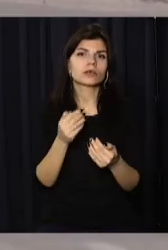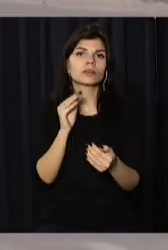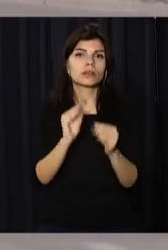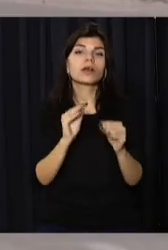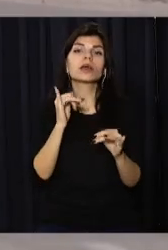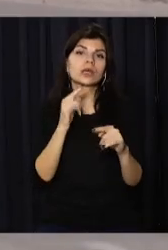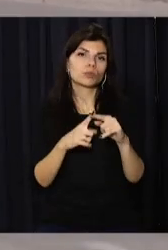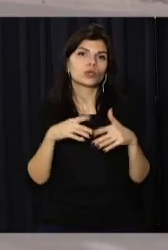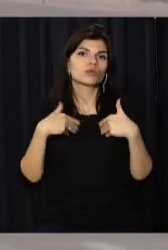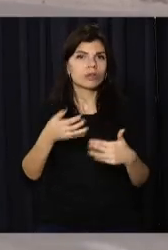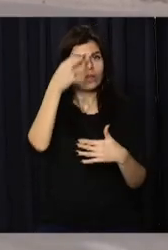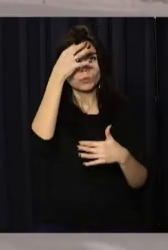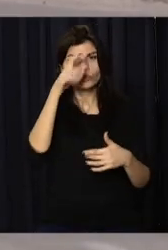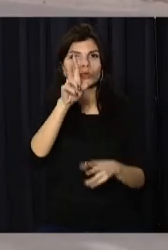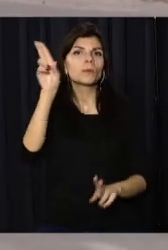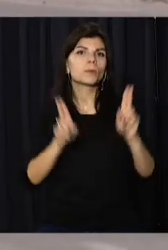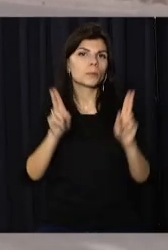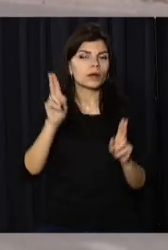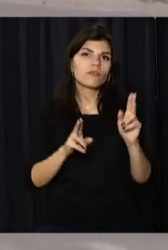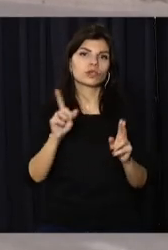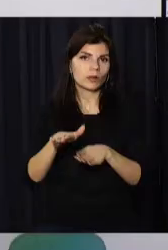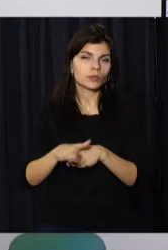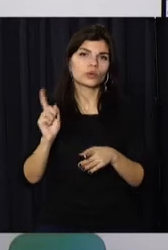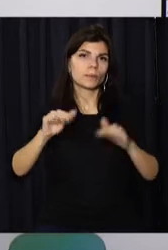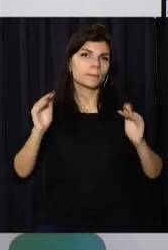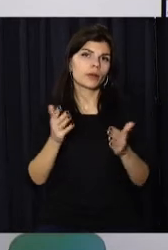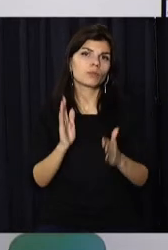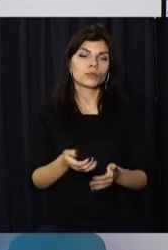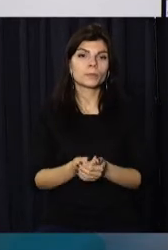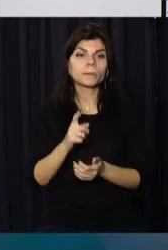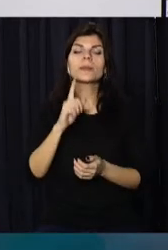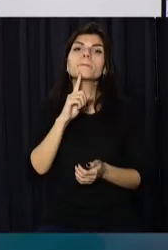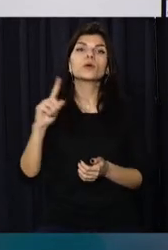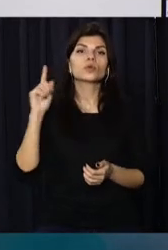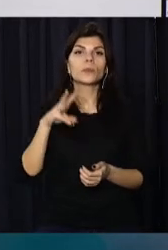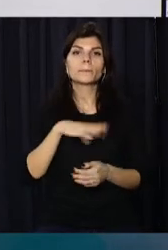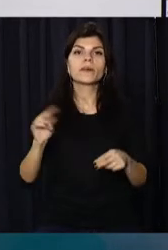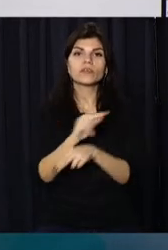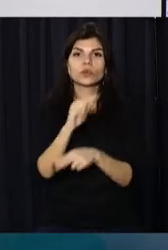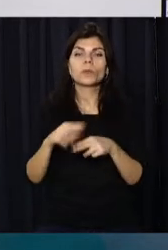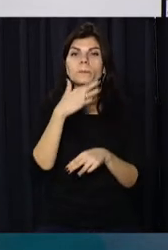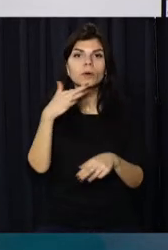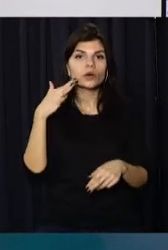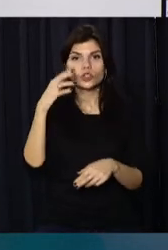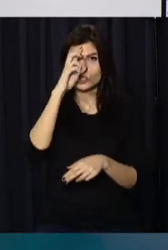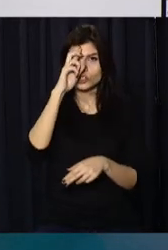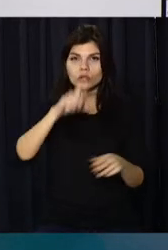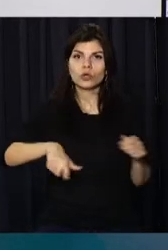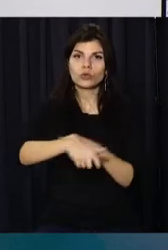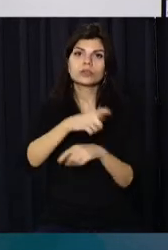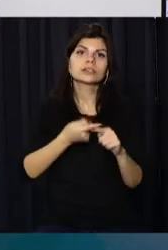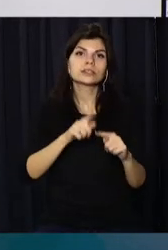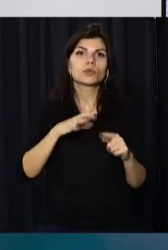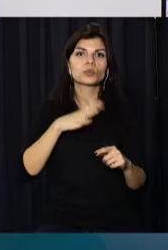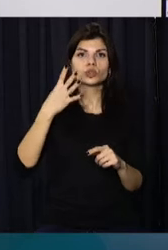дотримуватися правил дорожнього руху, наголошують дорожники. У минулому році ми відремонтували багато державних доріг. Це